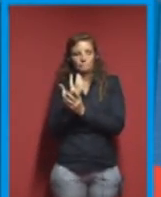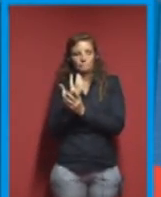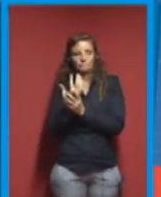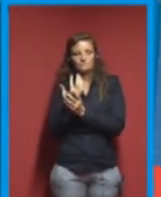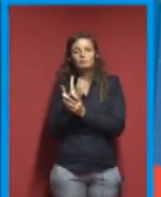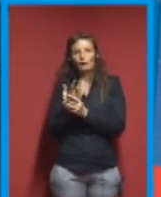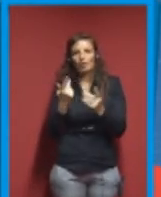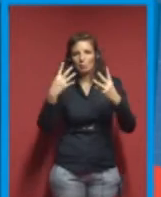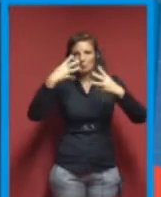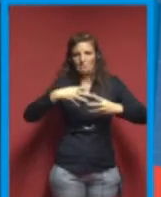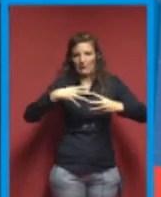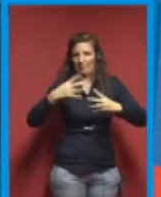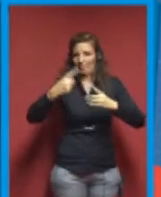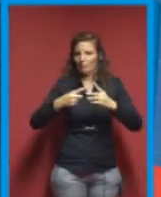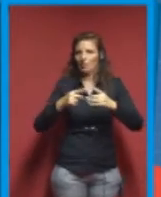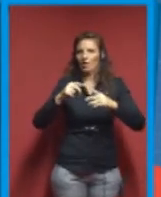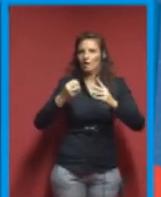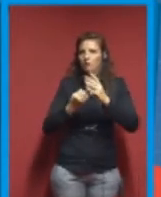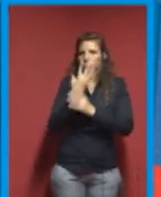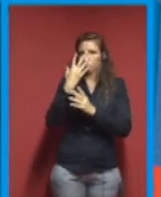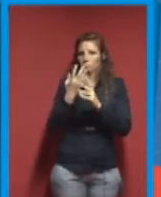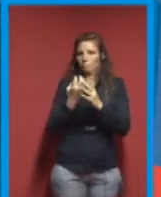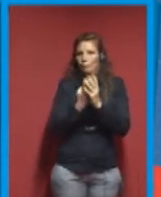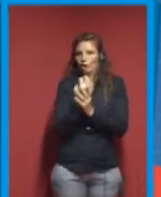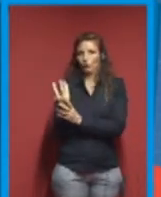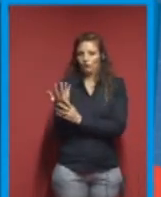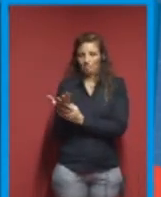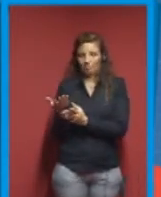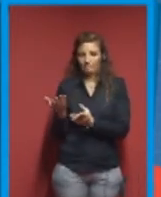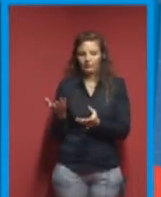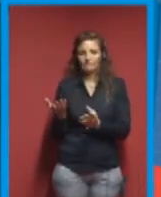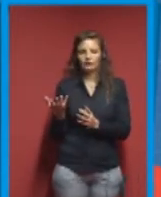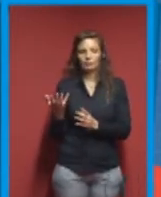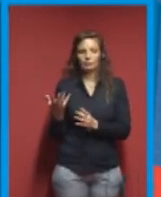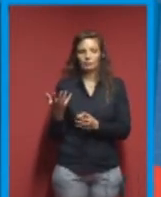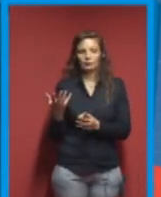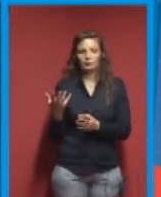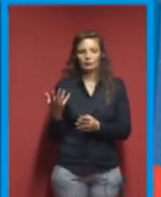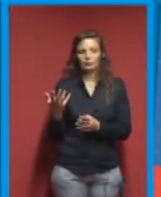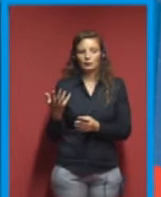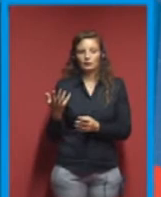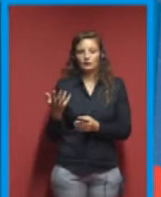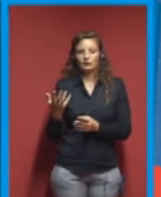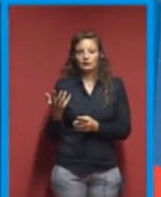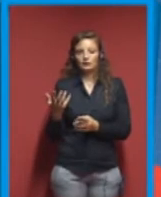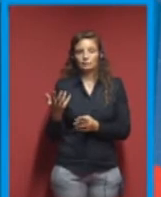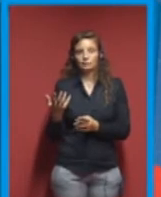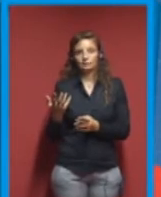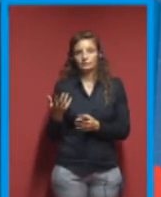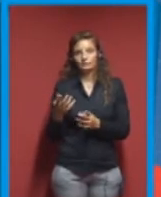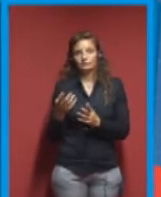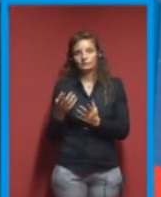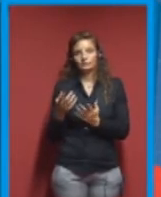da queste macchine. Abbiamo aumentato la